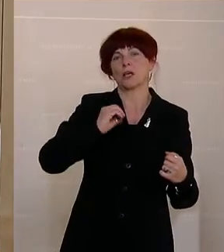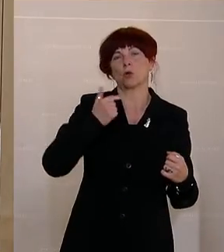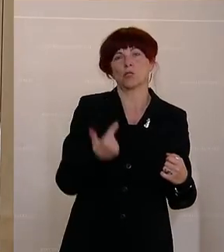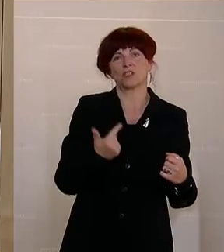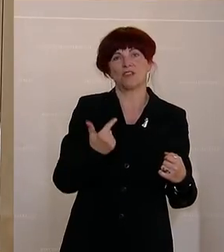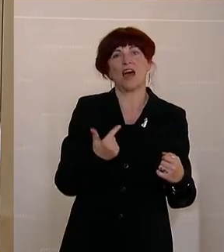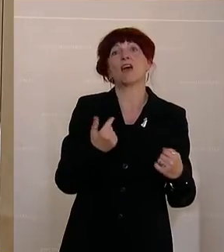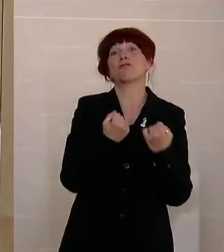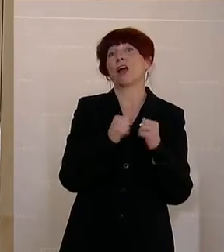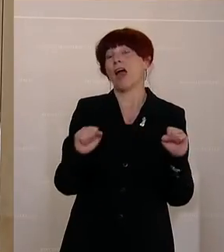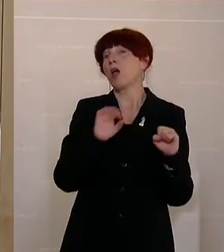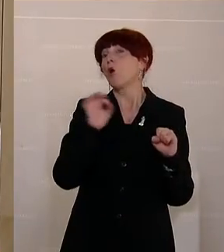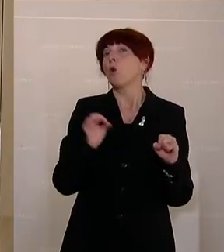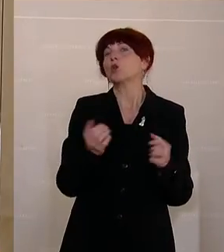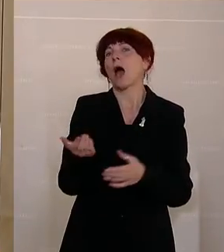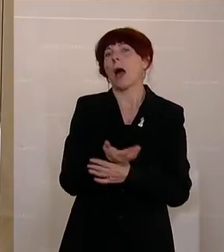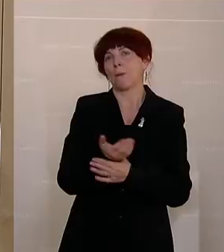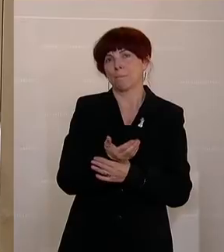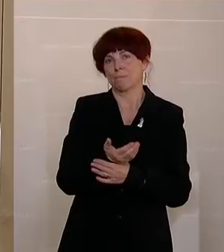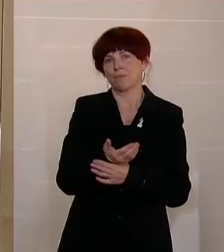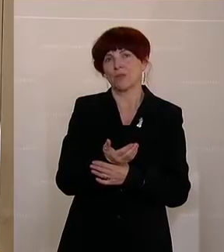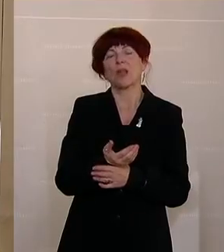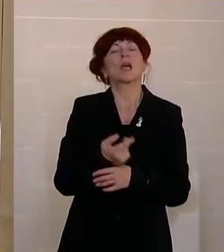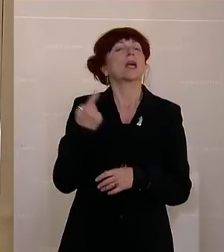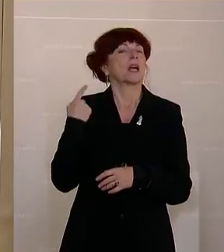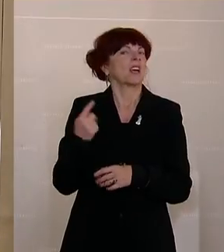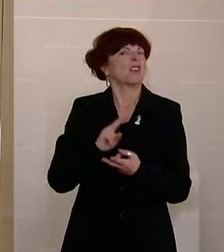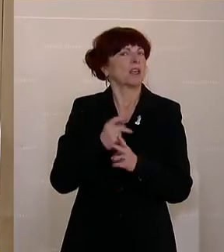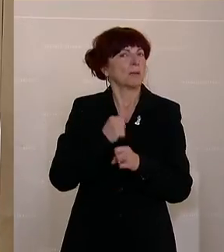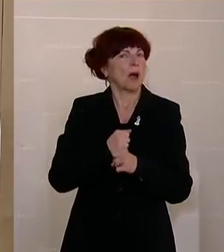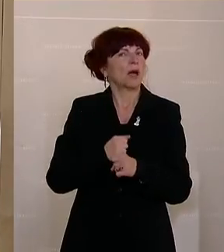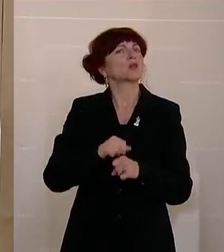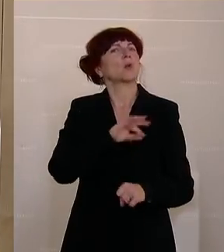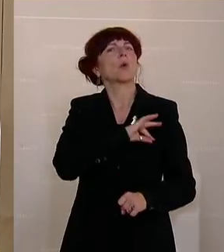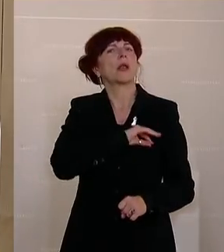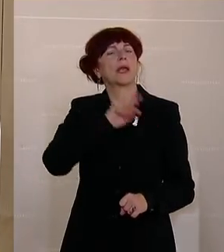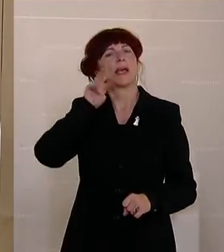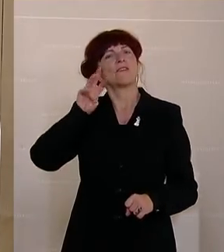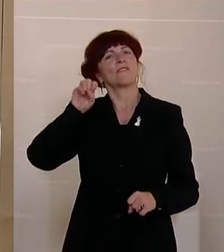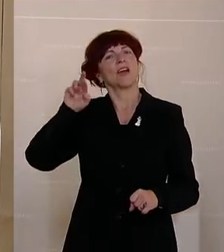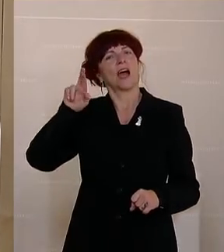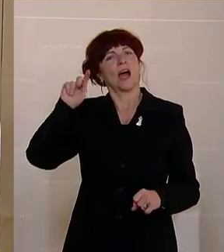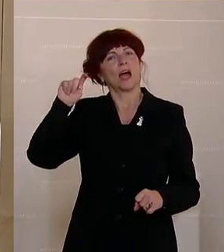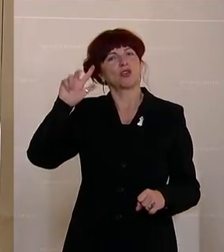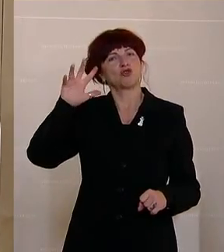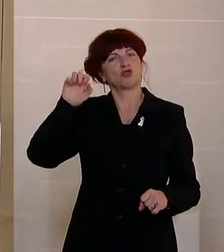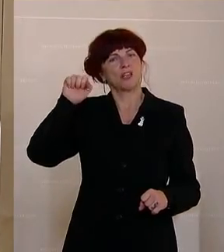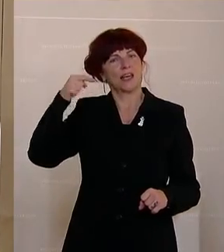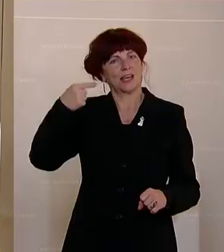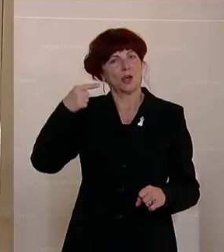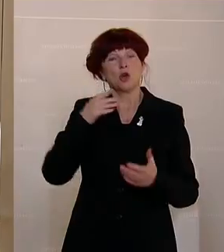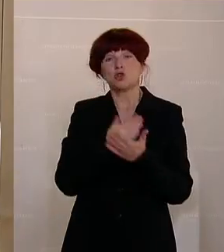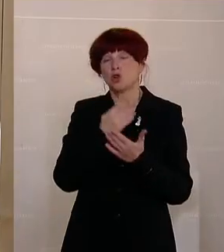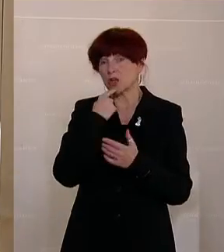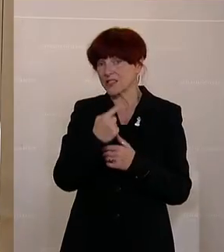-freie Autos. Wie machen wir das? Der Kollege Veratschnik hat es schon erwähnt. Wir haben einerseits ein sehr großes Budget für den